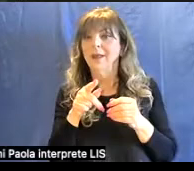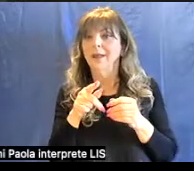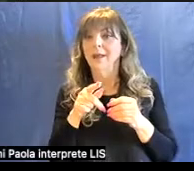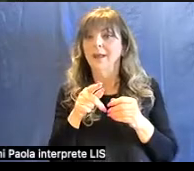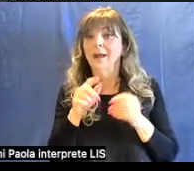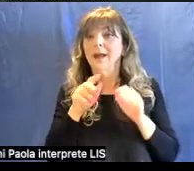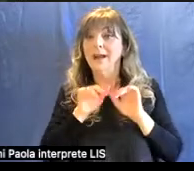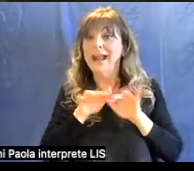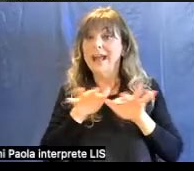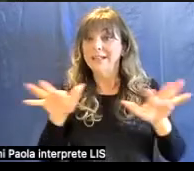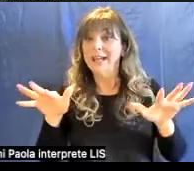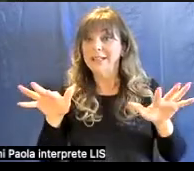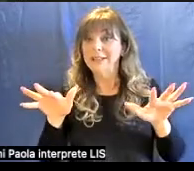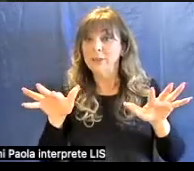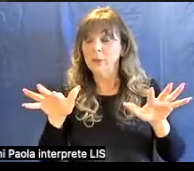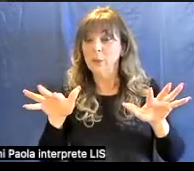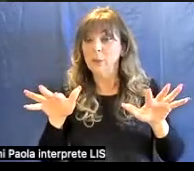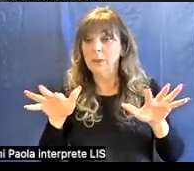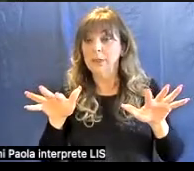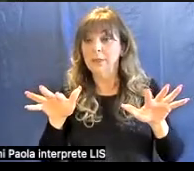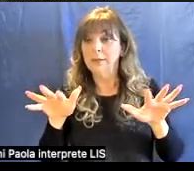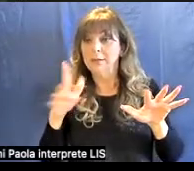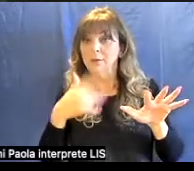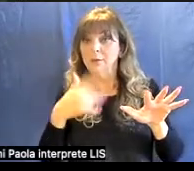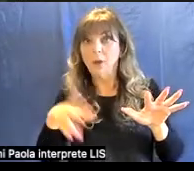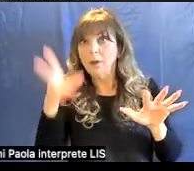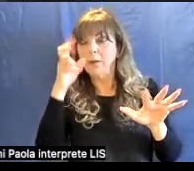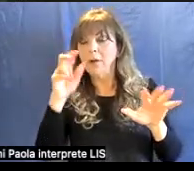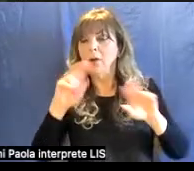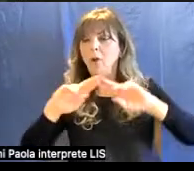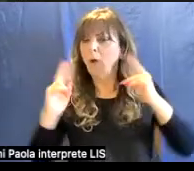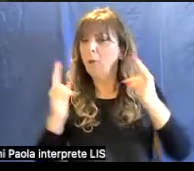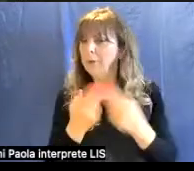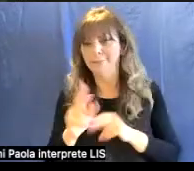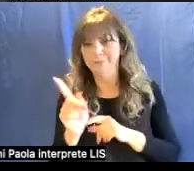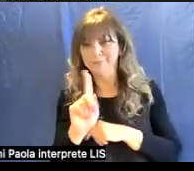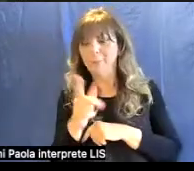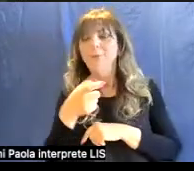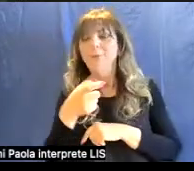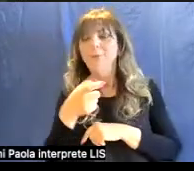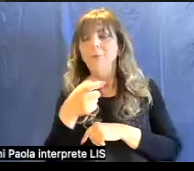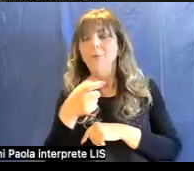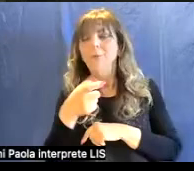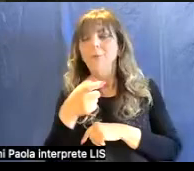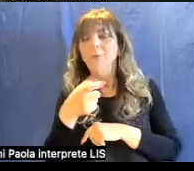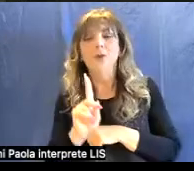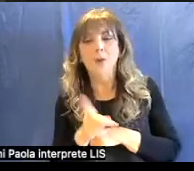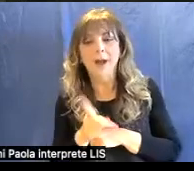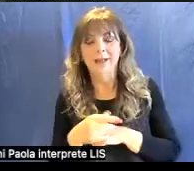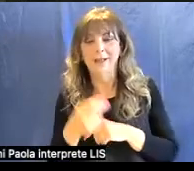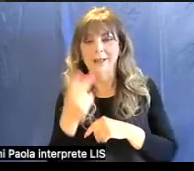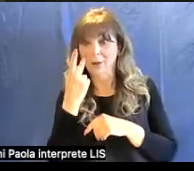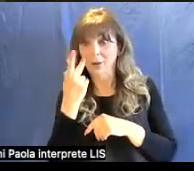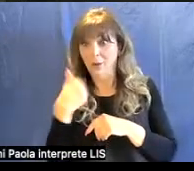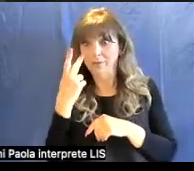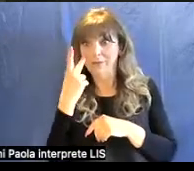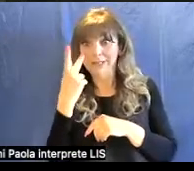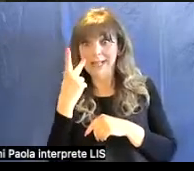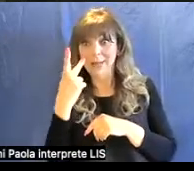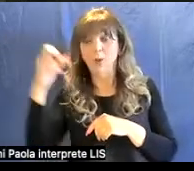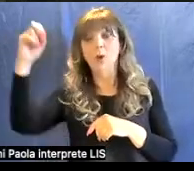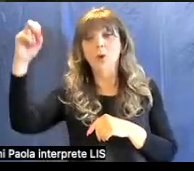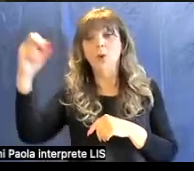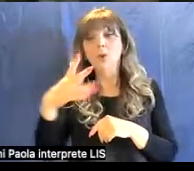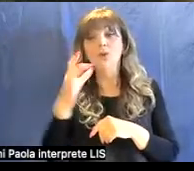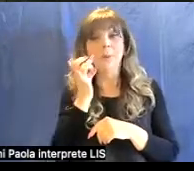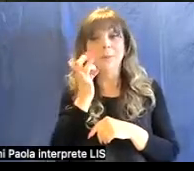non riusciamo a percepirla interamente, semplicemente per il fatto che quella che vediamo noi è la luce bianca,